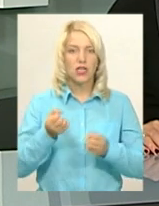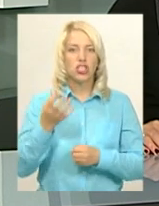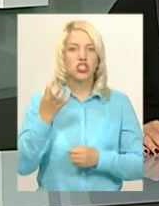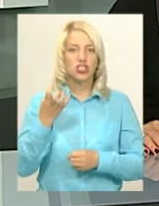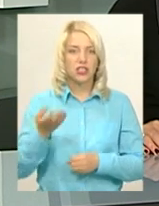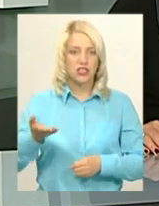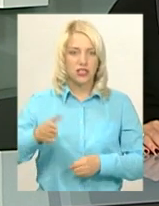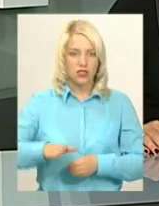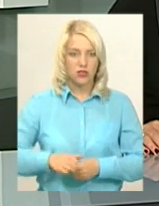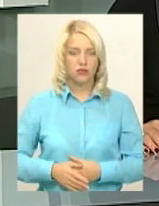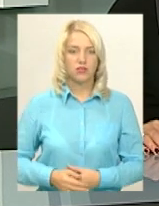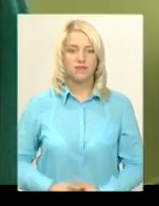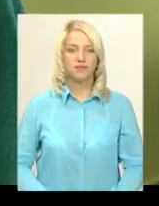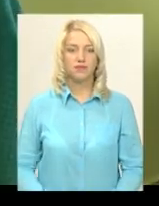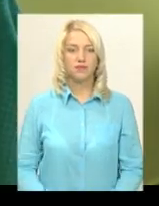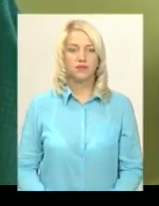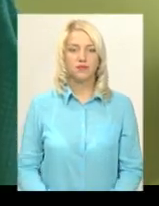дізнавалася Ярослава Антошевська.